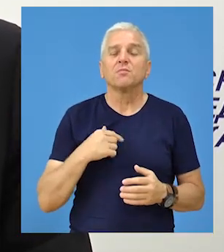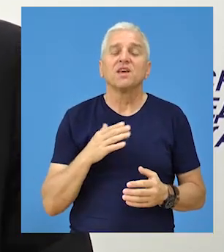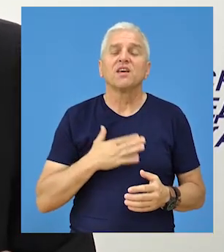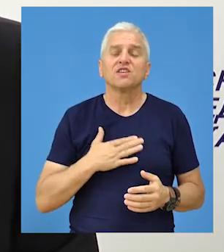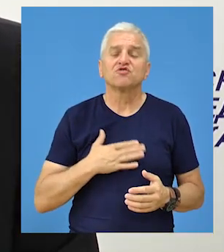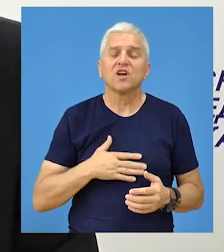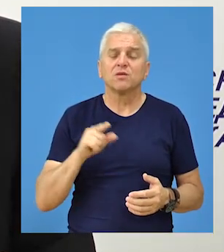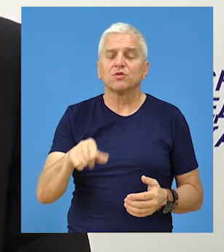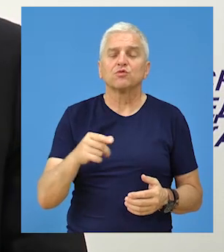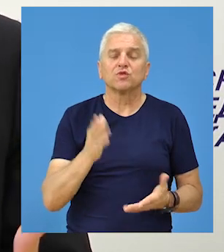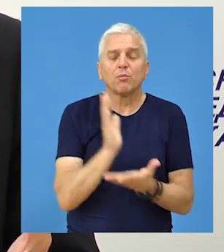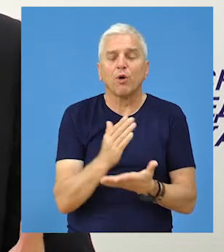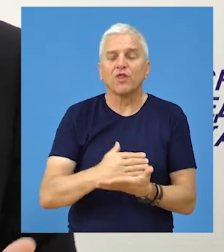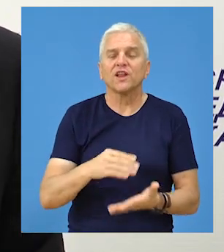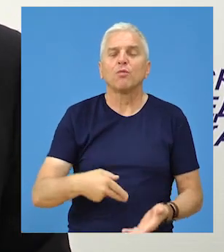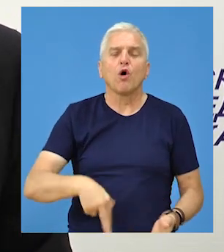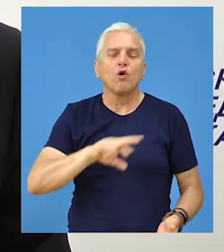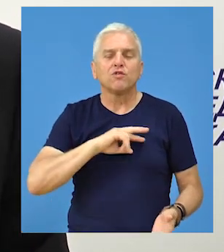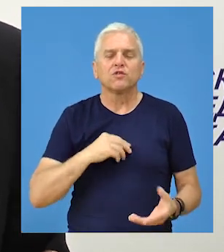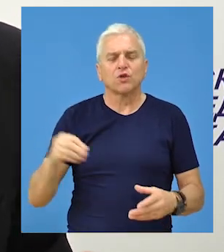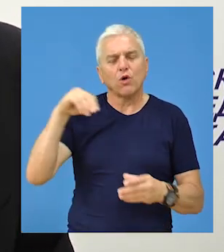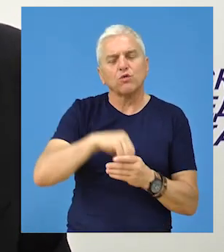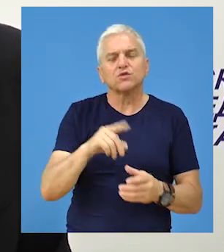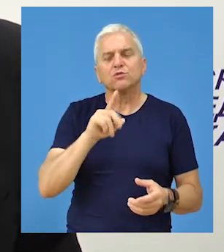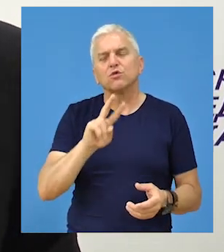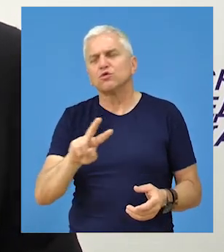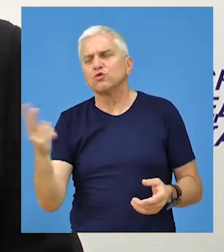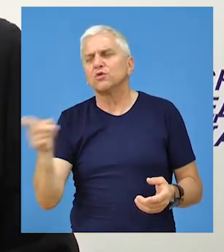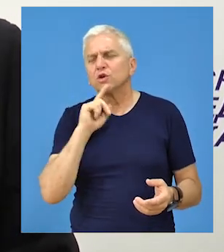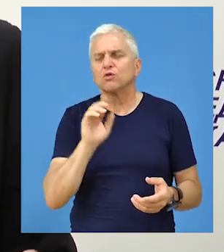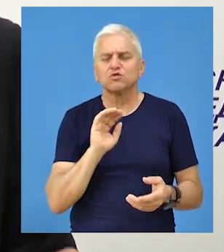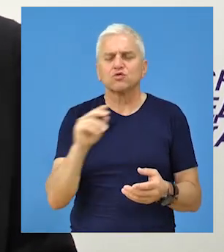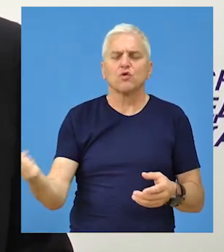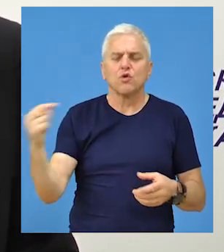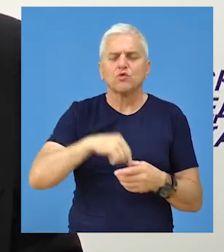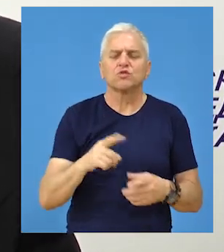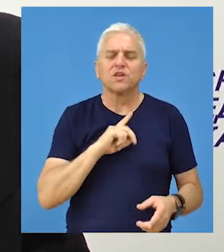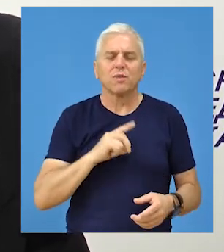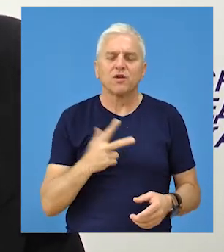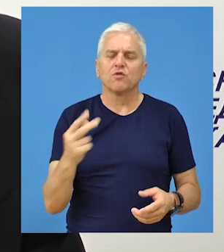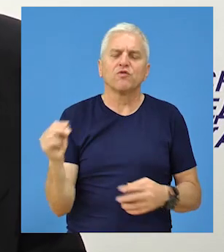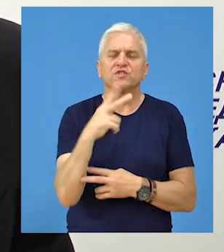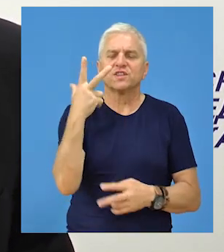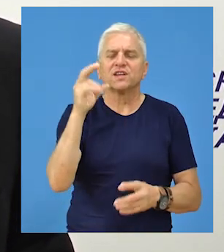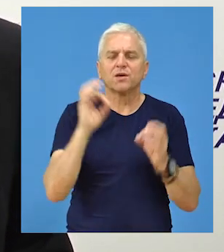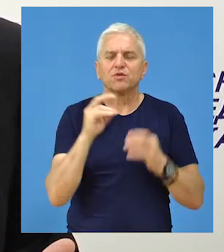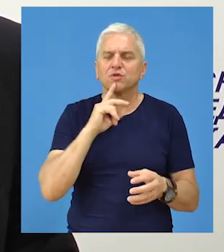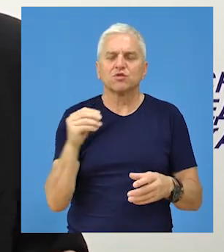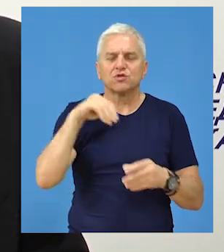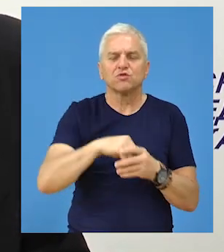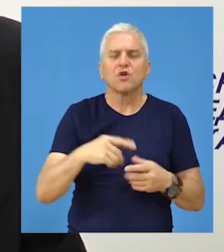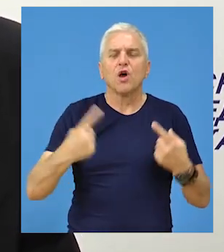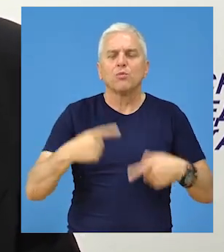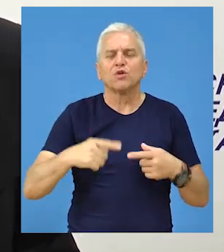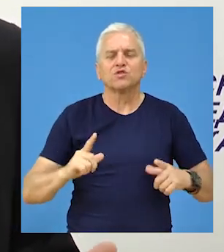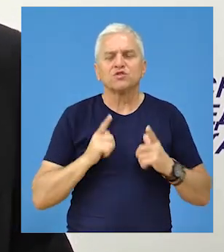da podelimo tu odgovornost, da uključimo i one druge koji su prešli cenzus koji će učestvovati u naredne četiri godine u